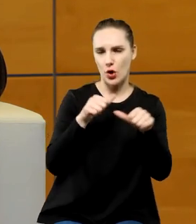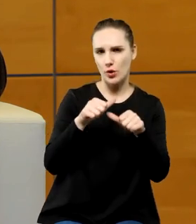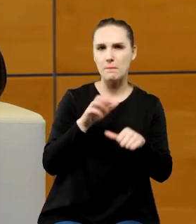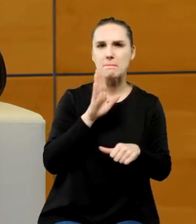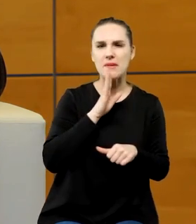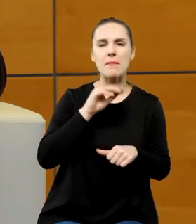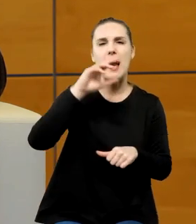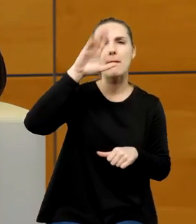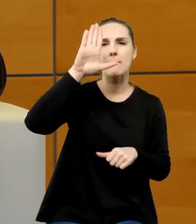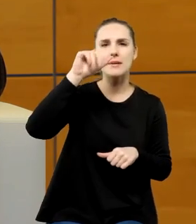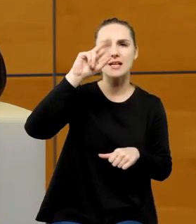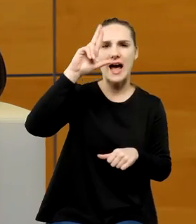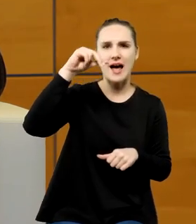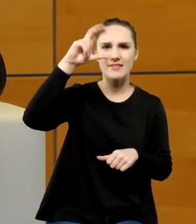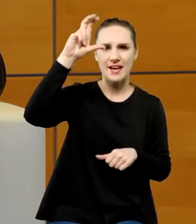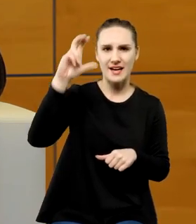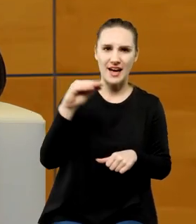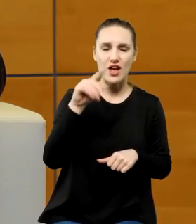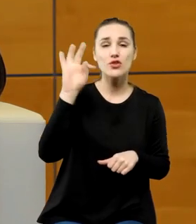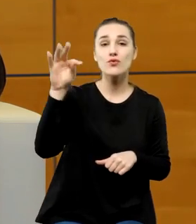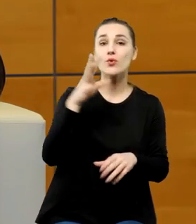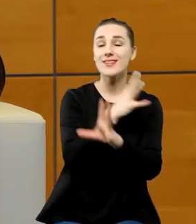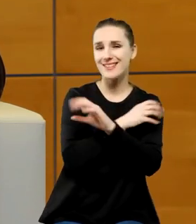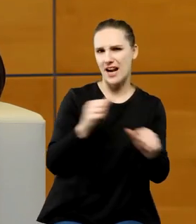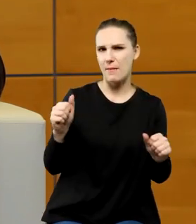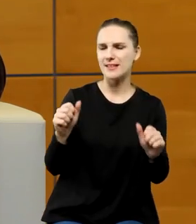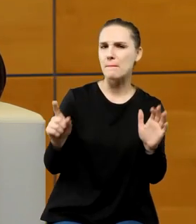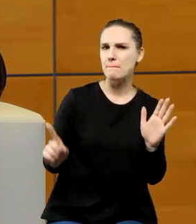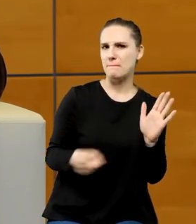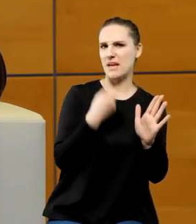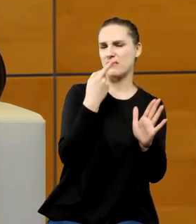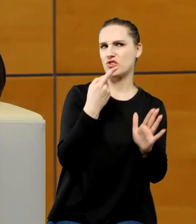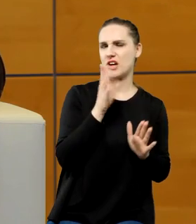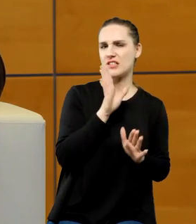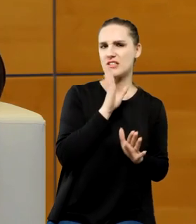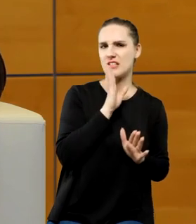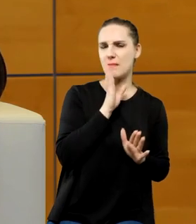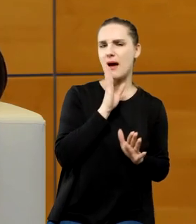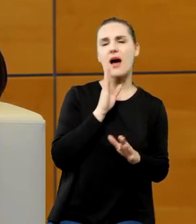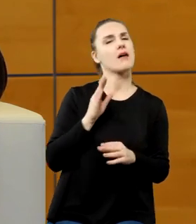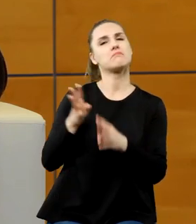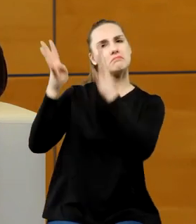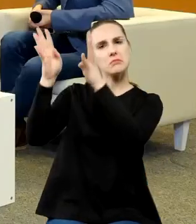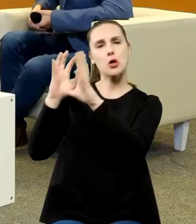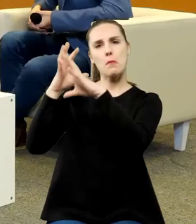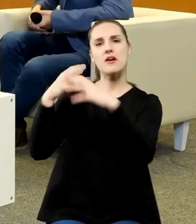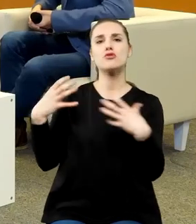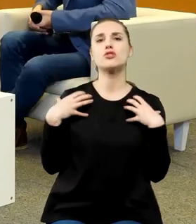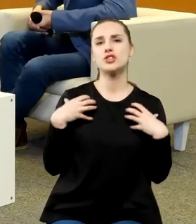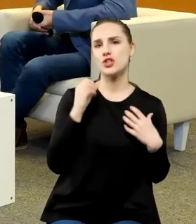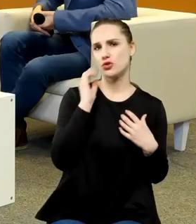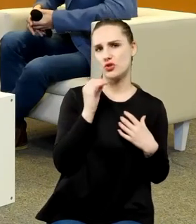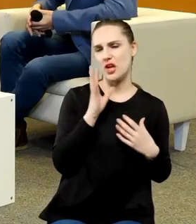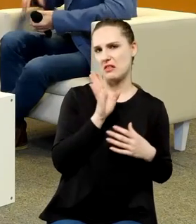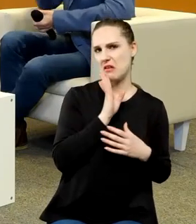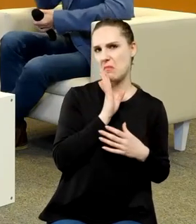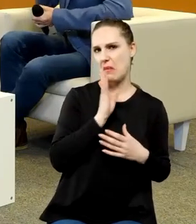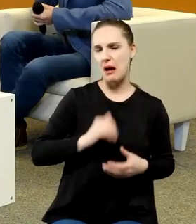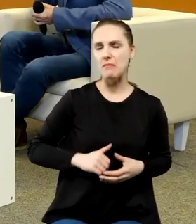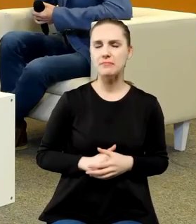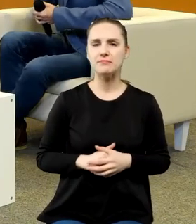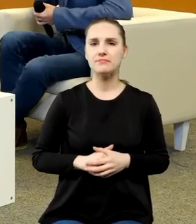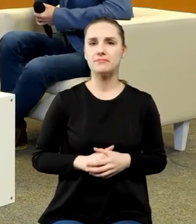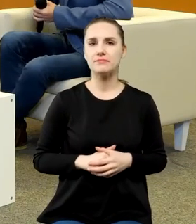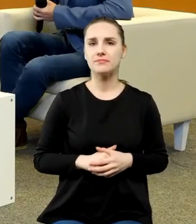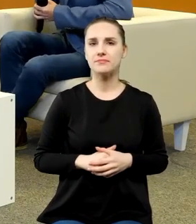swoim dramacie po raz pierwszy próbuje udramatizować życie codzienne Mikołaja Kopernika w ten sposób. Także to jest